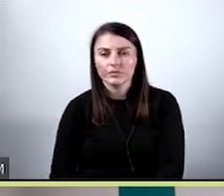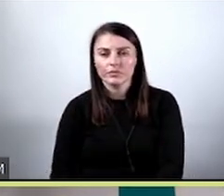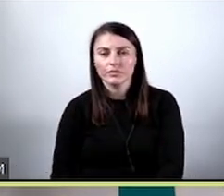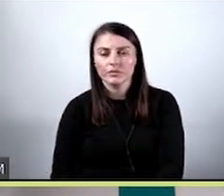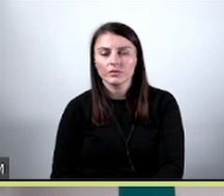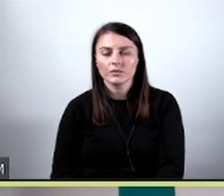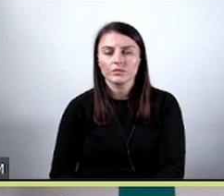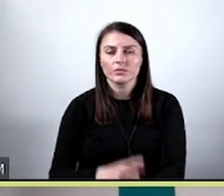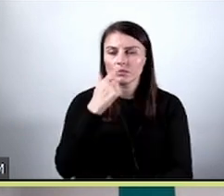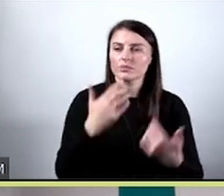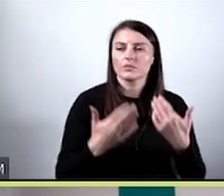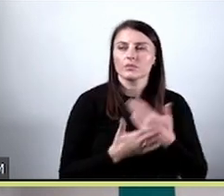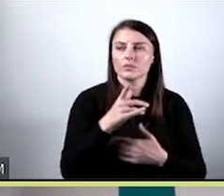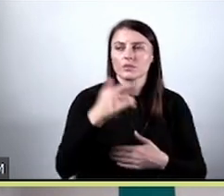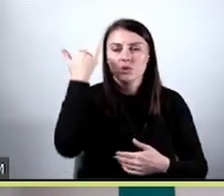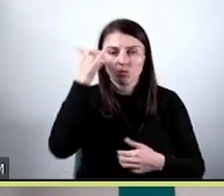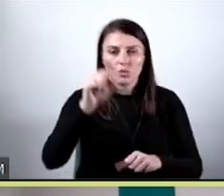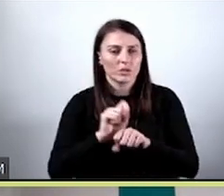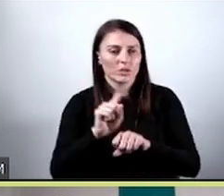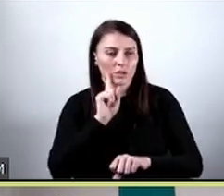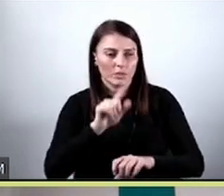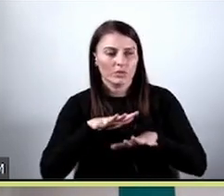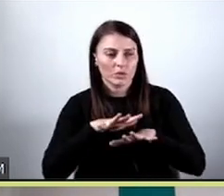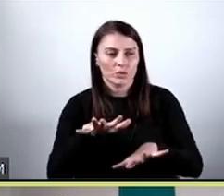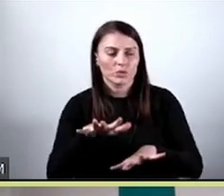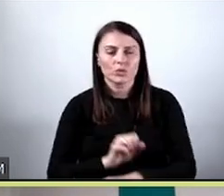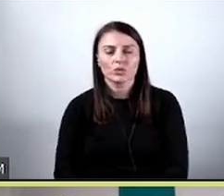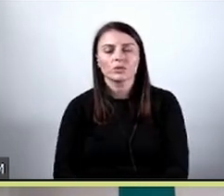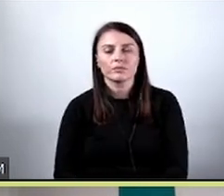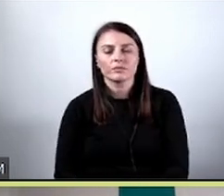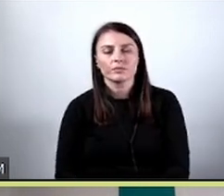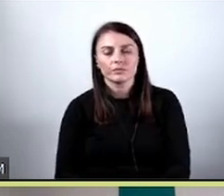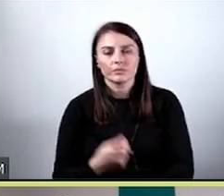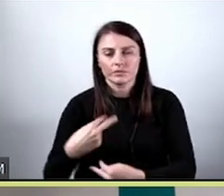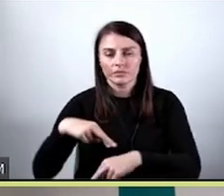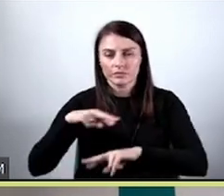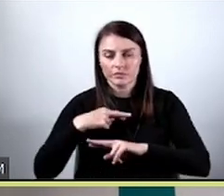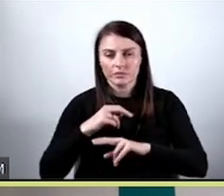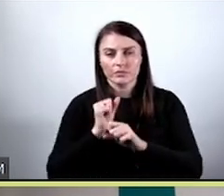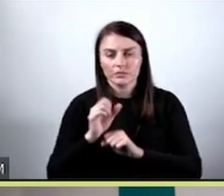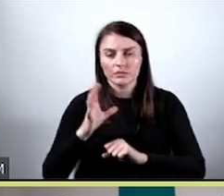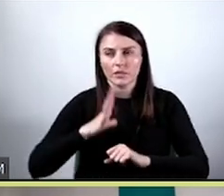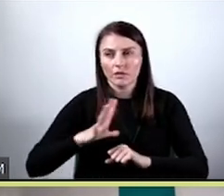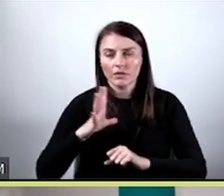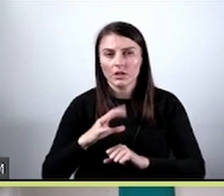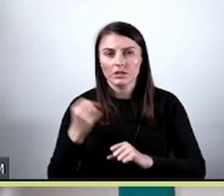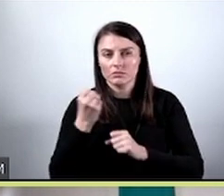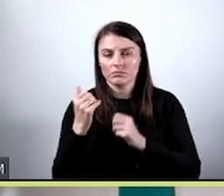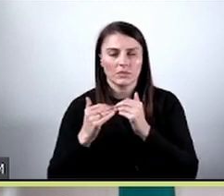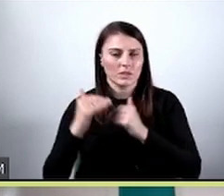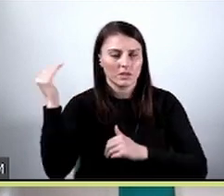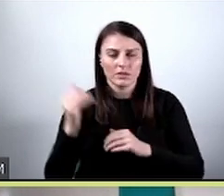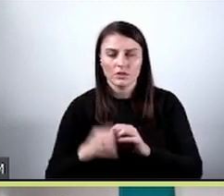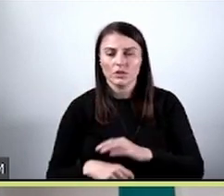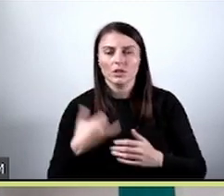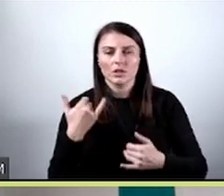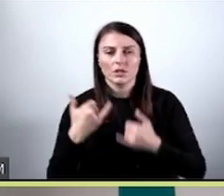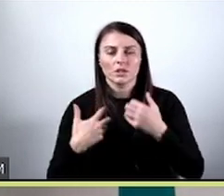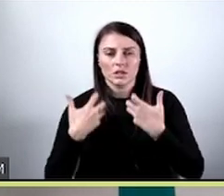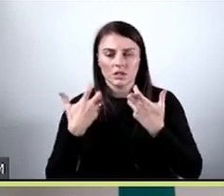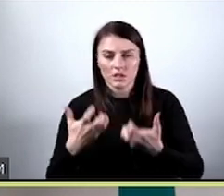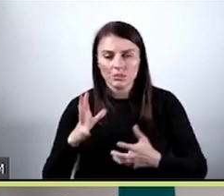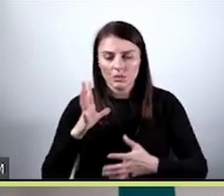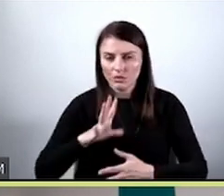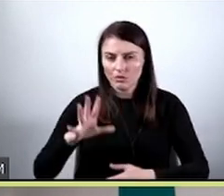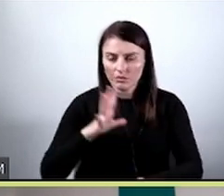no to by się okazało, że błąd jest bardzo duży, bo zwróciłby nam wartość o wiele zawyżoną. Tak samo na przykład gdybyśmy chcieli przewidzieć wartość